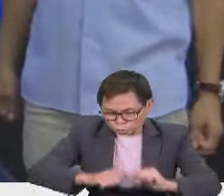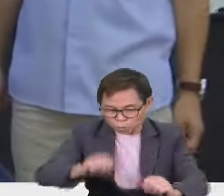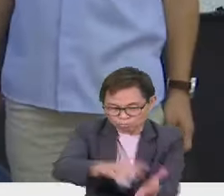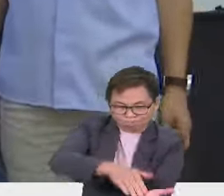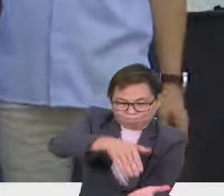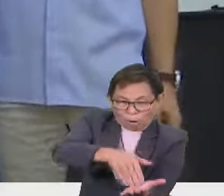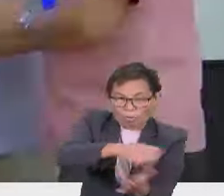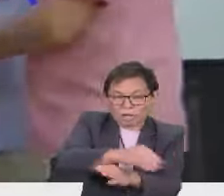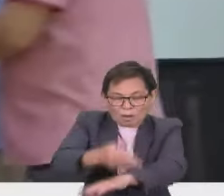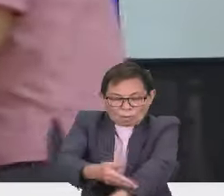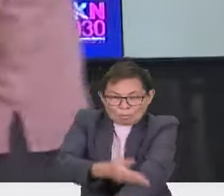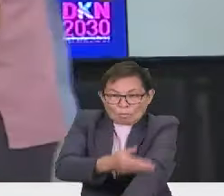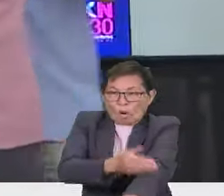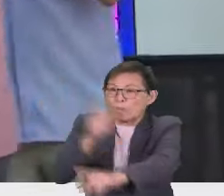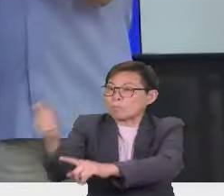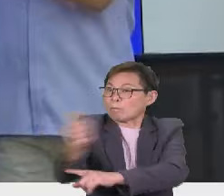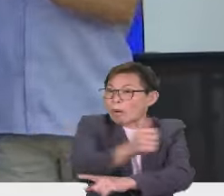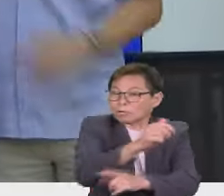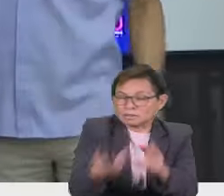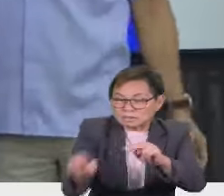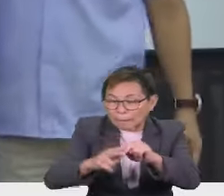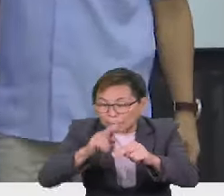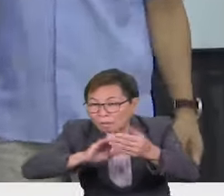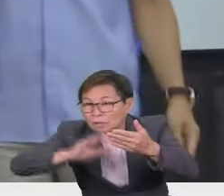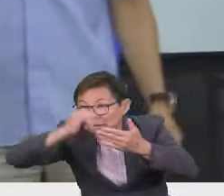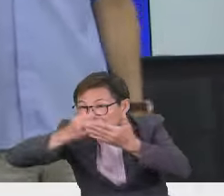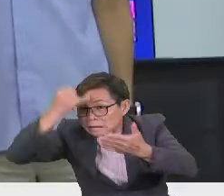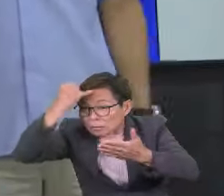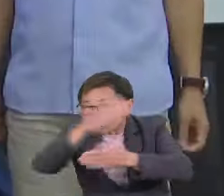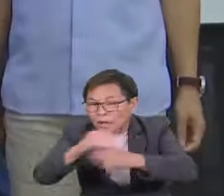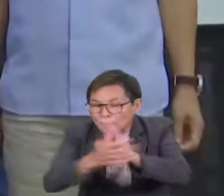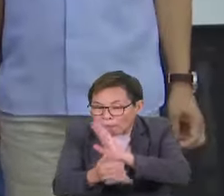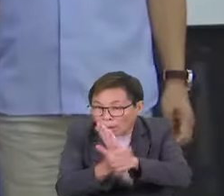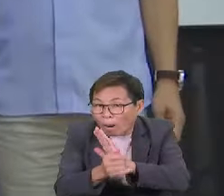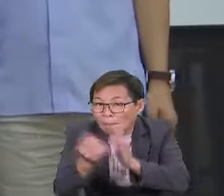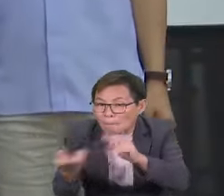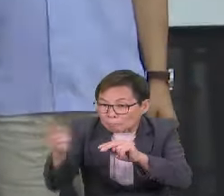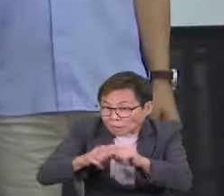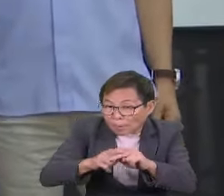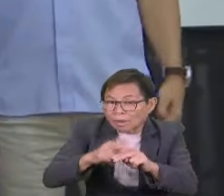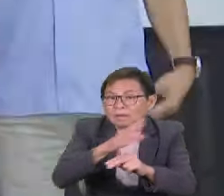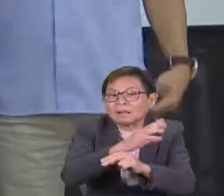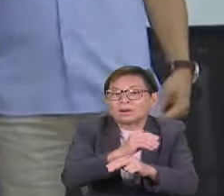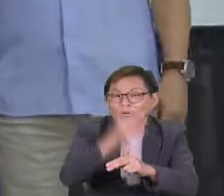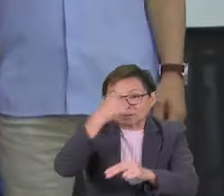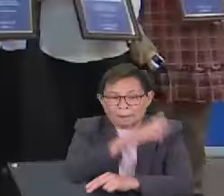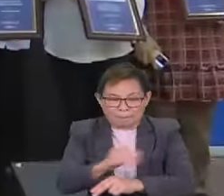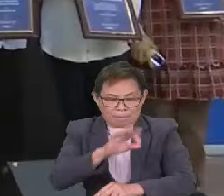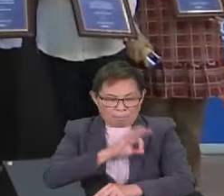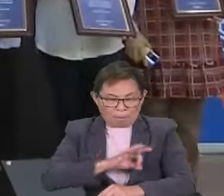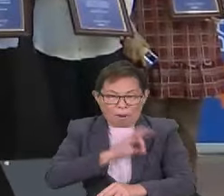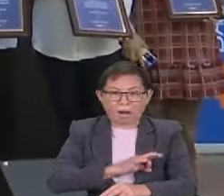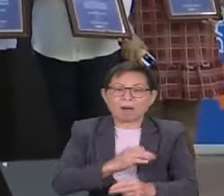bangkit dan memperbaiki diri dengan menambah ilmu dan kemahiran dalam perniagaan serta memanfaatkan pelbagai